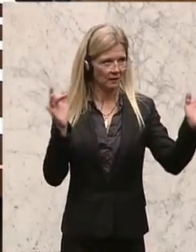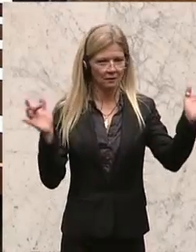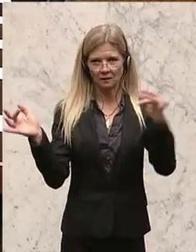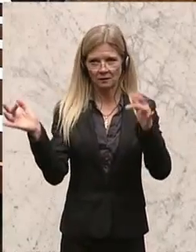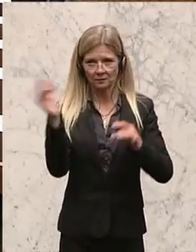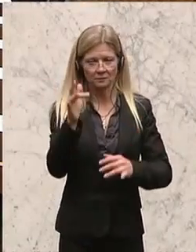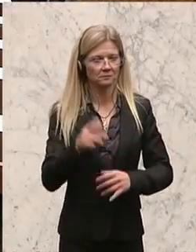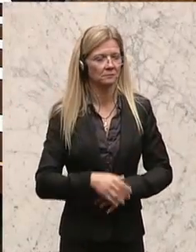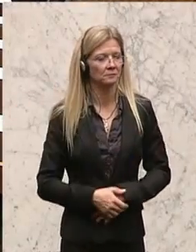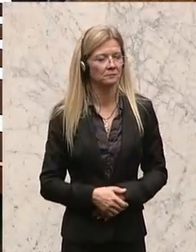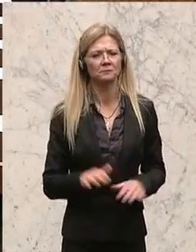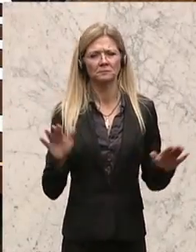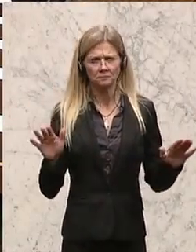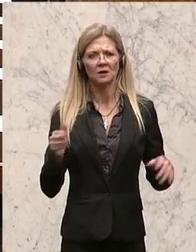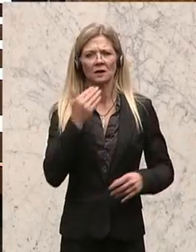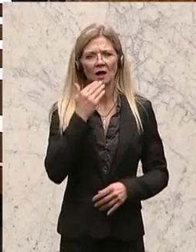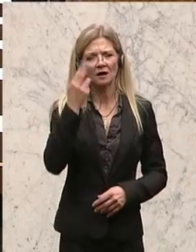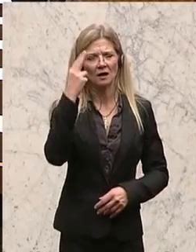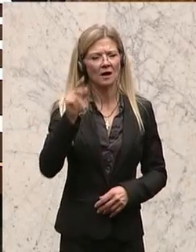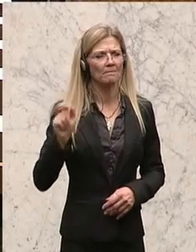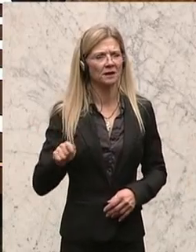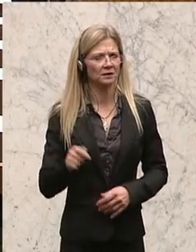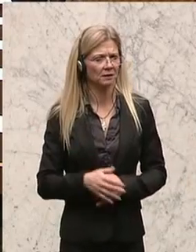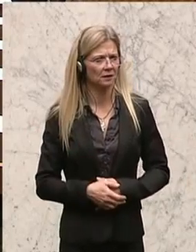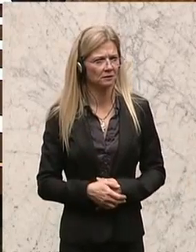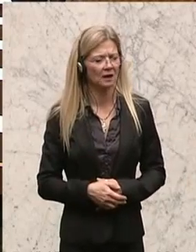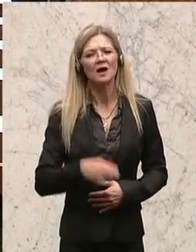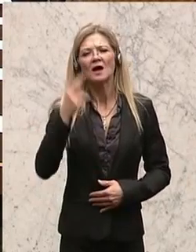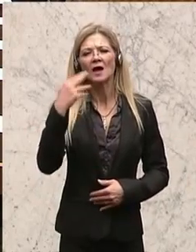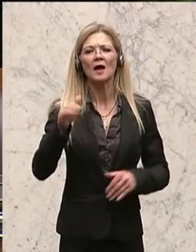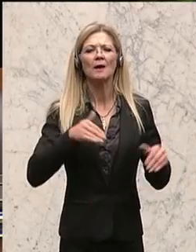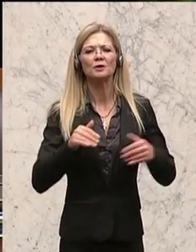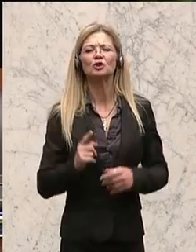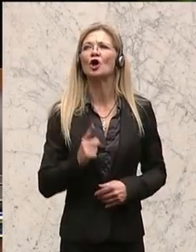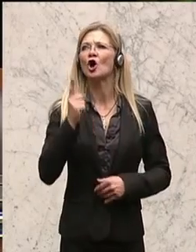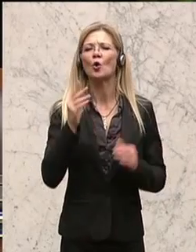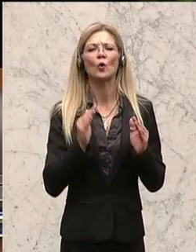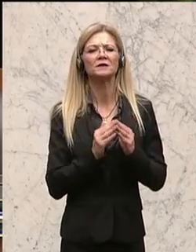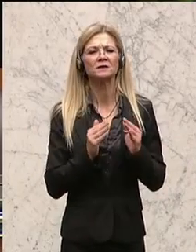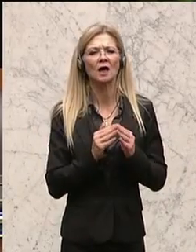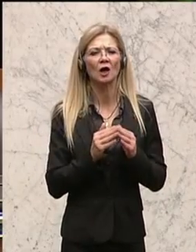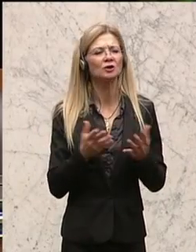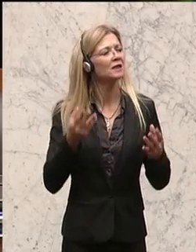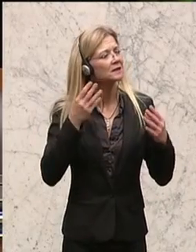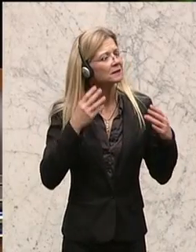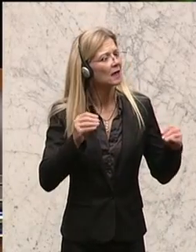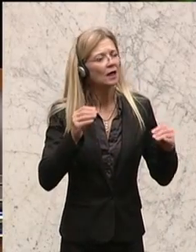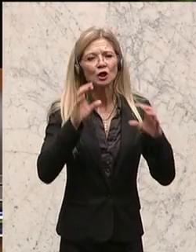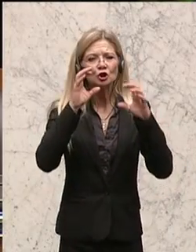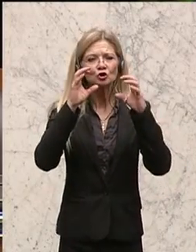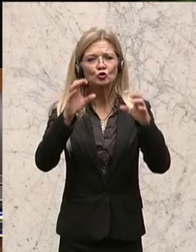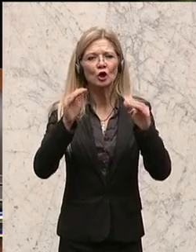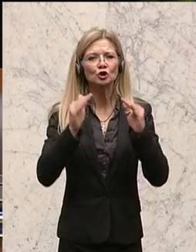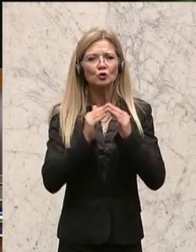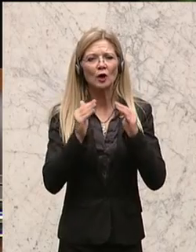Ja, danke Herr Präsident, Herr Minister, hohes Haus, werte Zuseher zu Hause.